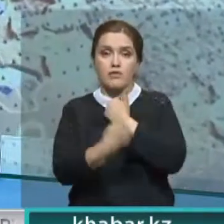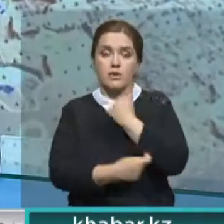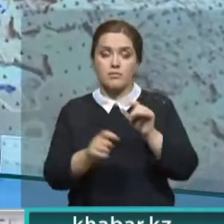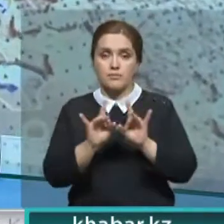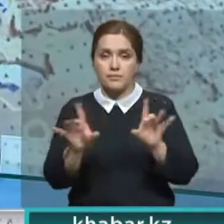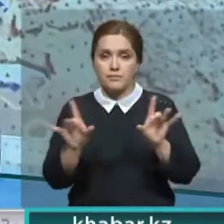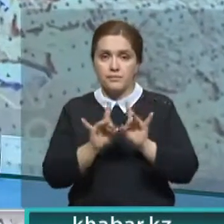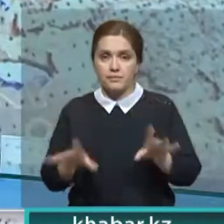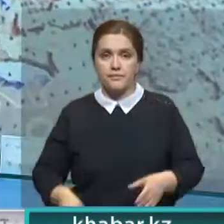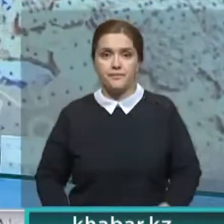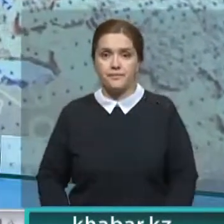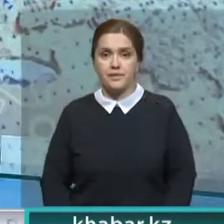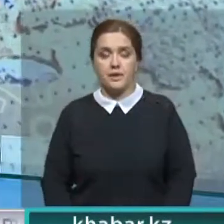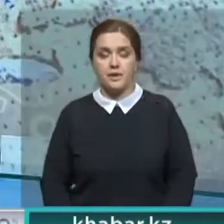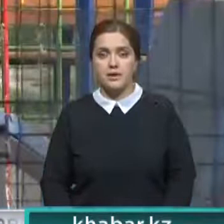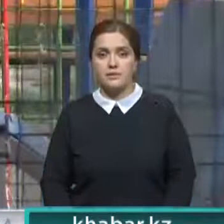в нашем материале.